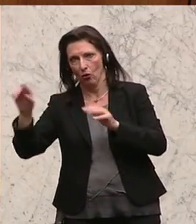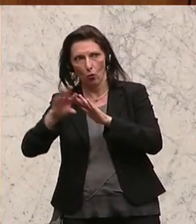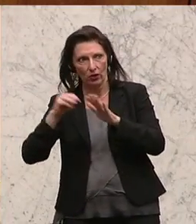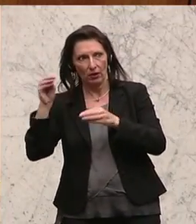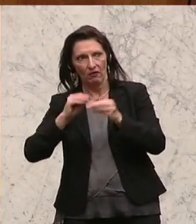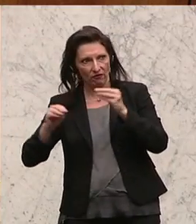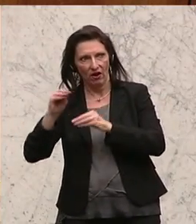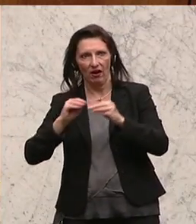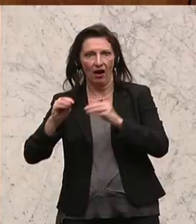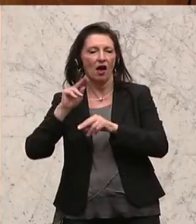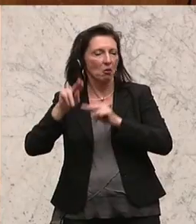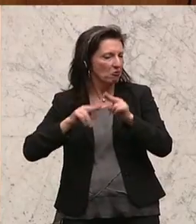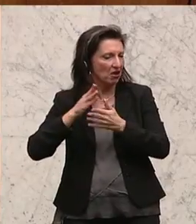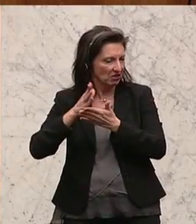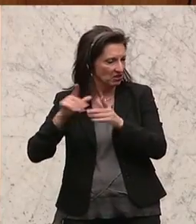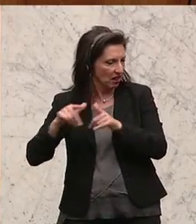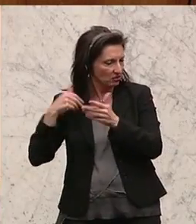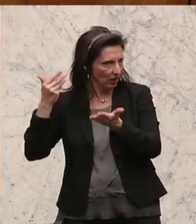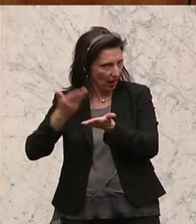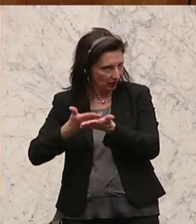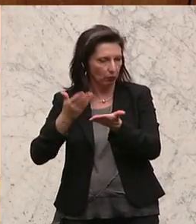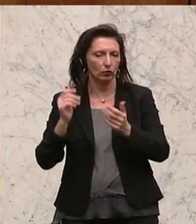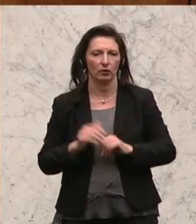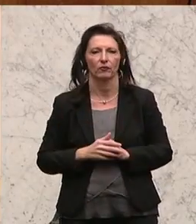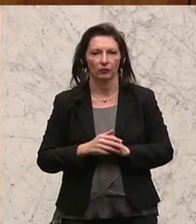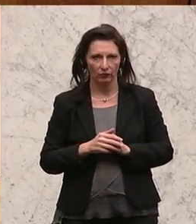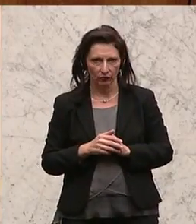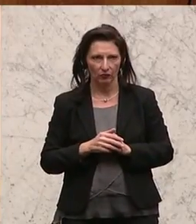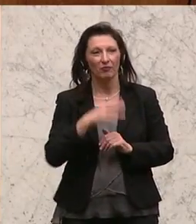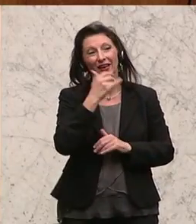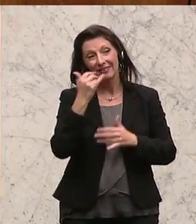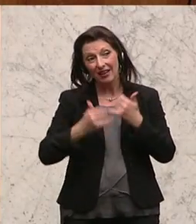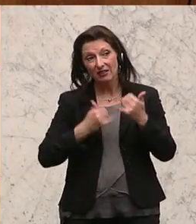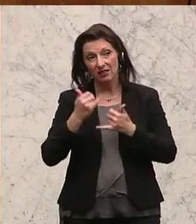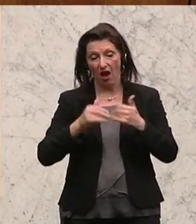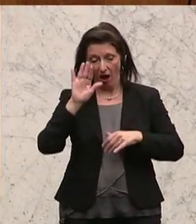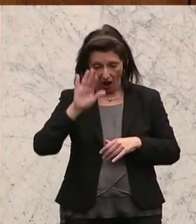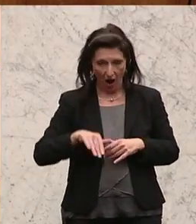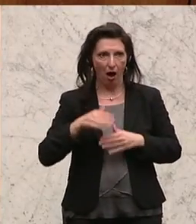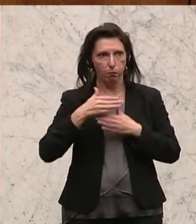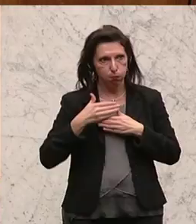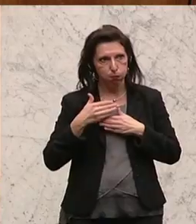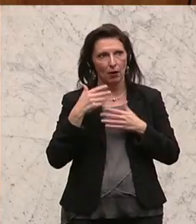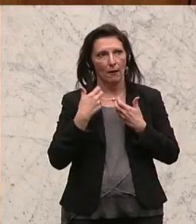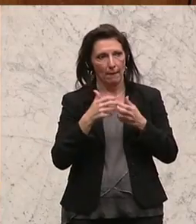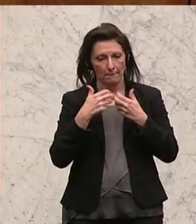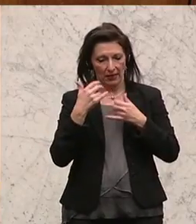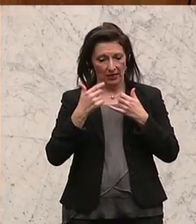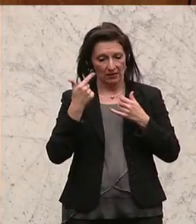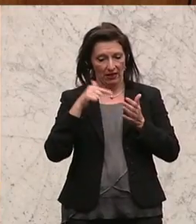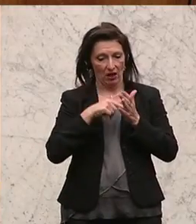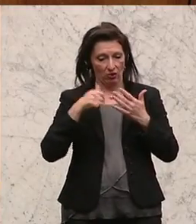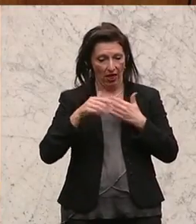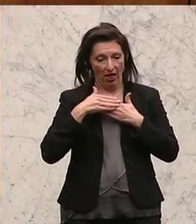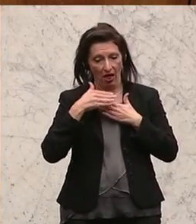Vereine, die Pflegedienstleistungen erbringen, Klammer Leistungsbringer, jährlich ab dem Berichtsjahr 2011 bis